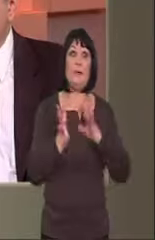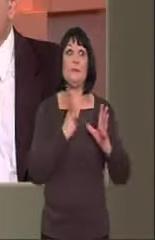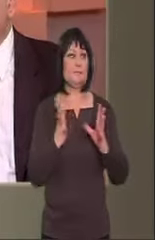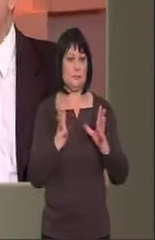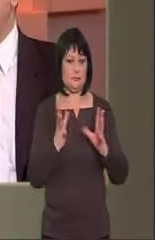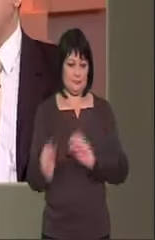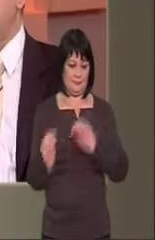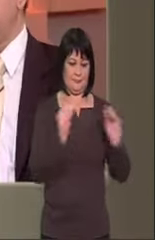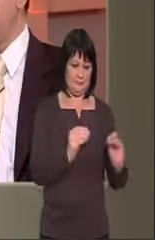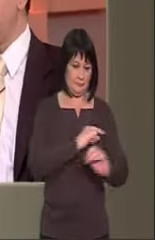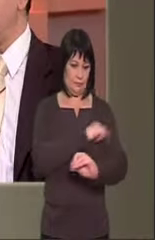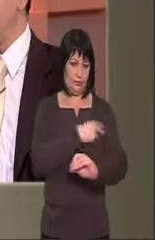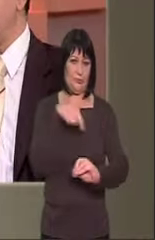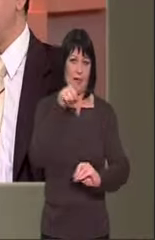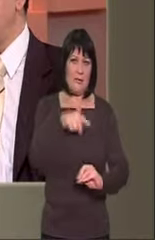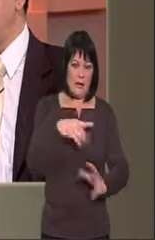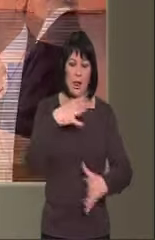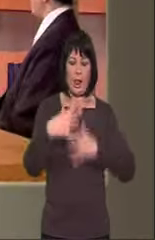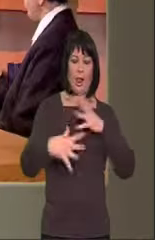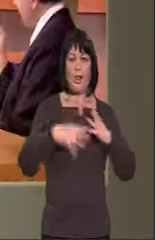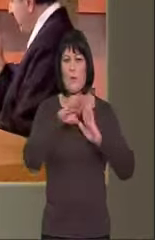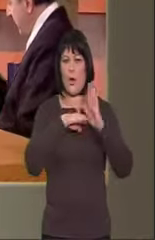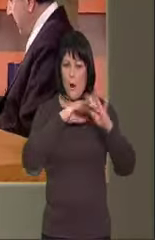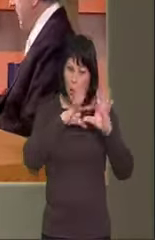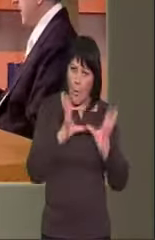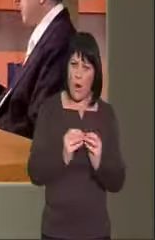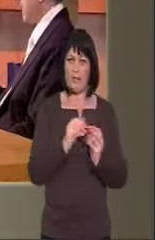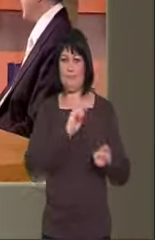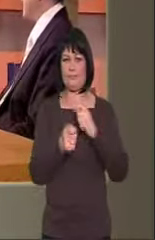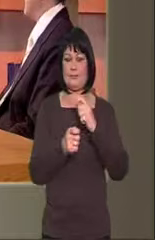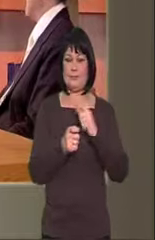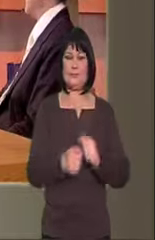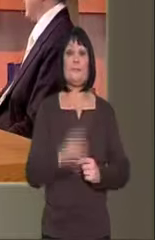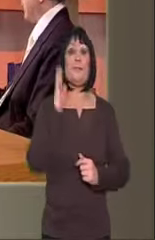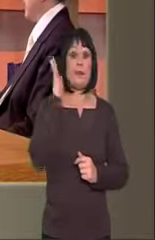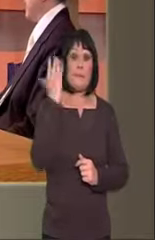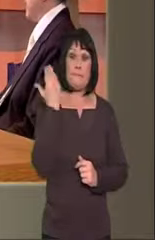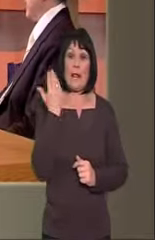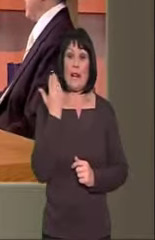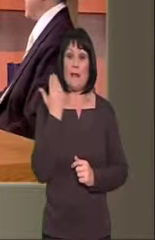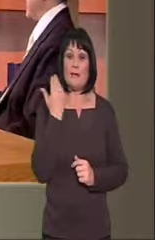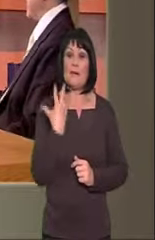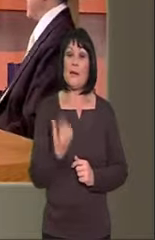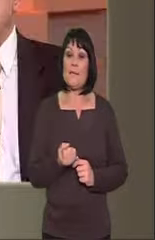ακόμη και μετά από μία μέρα παραμονής στο νοσοκομείο. Υπήρχε δε μία παλιότερη